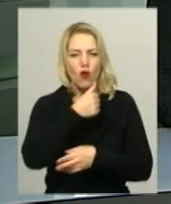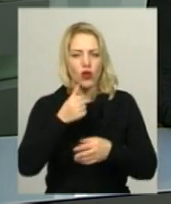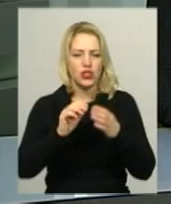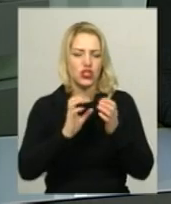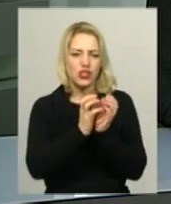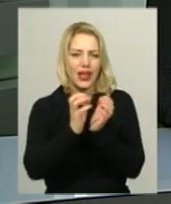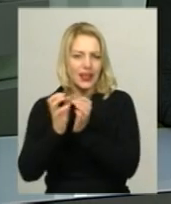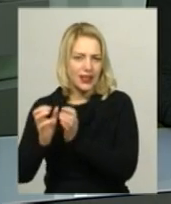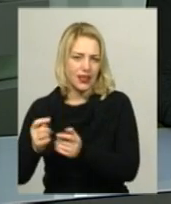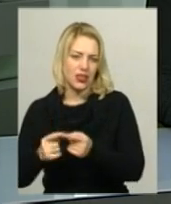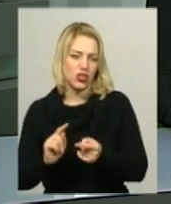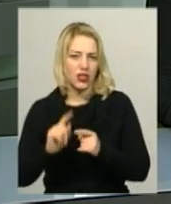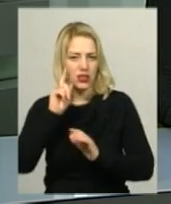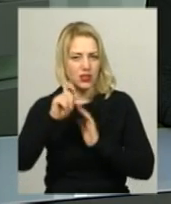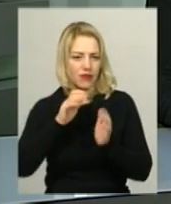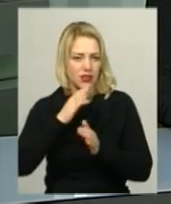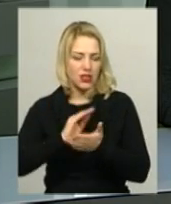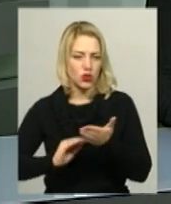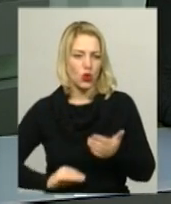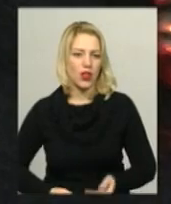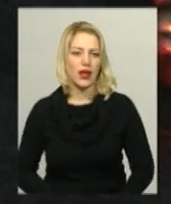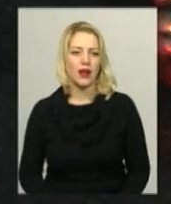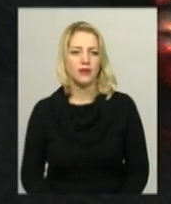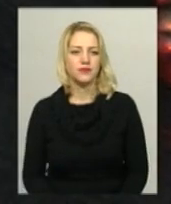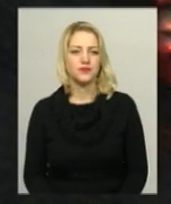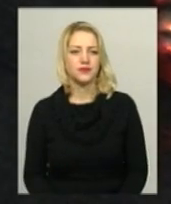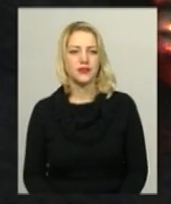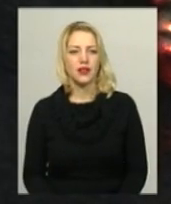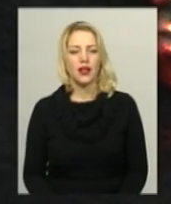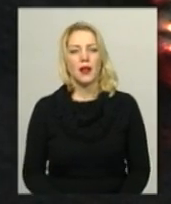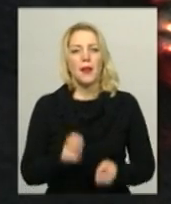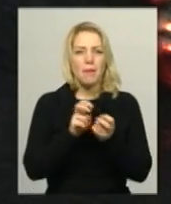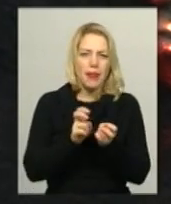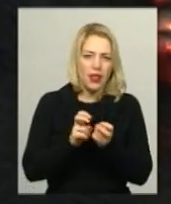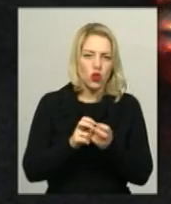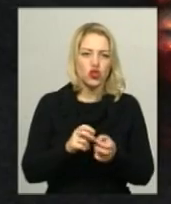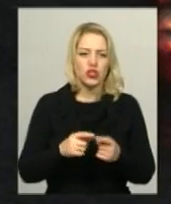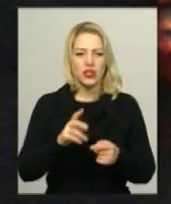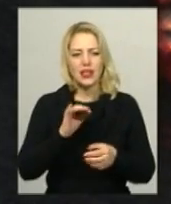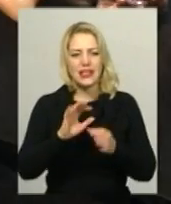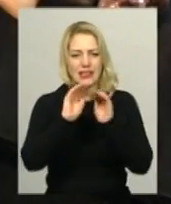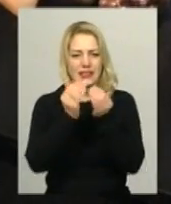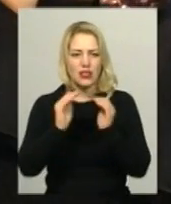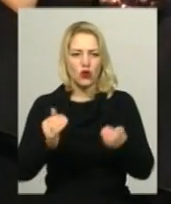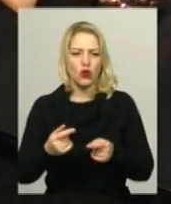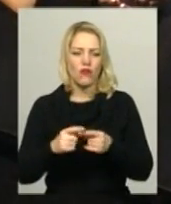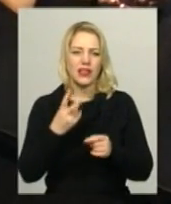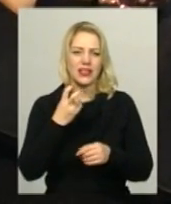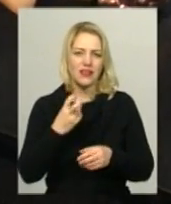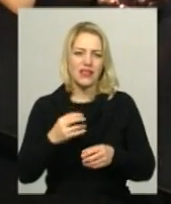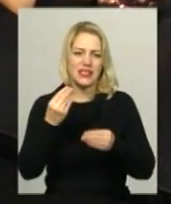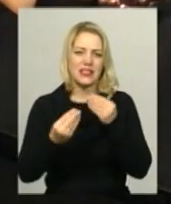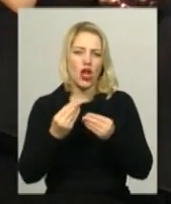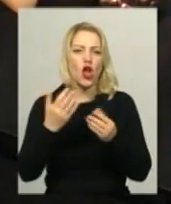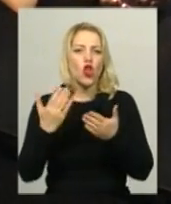колекції Ігоря Байдака, дізнавалась моя колега. Білочки, космонавти та сніговики. Понад дві сотні новорічних іграшок